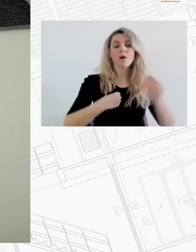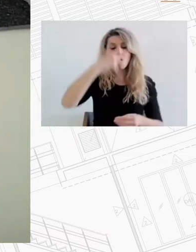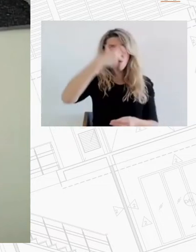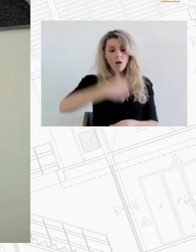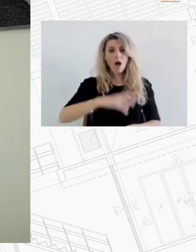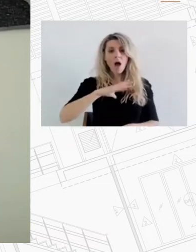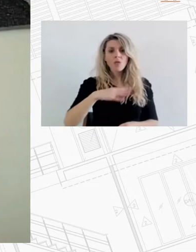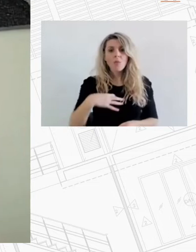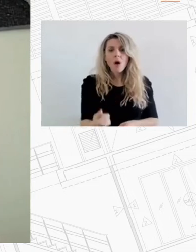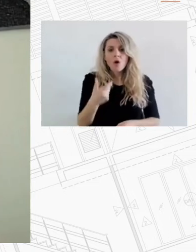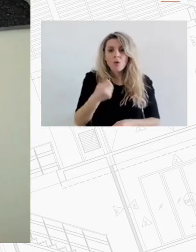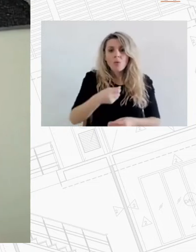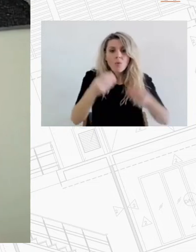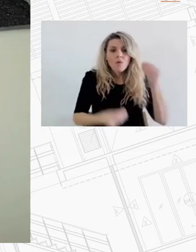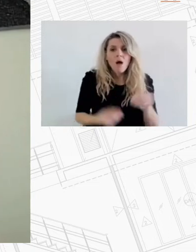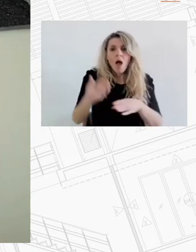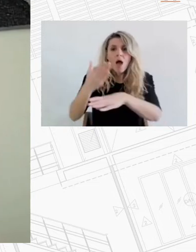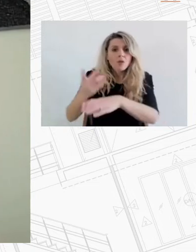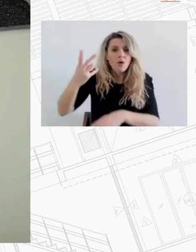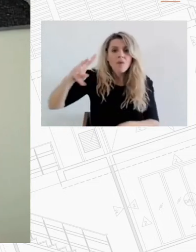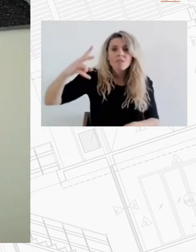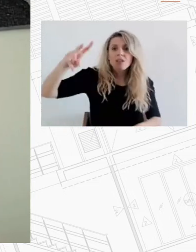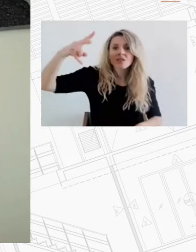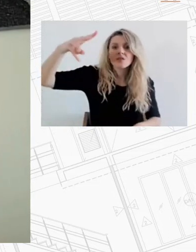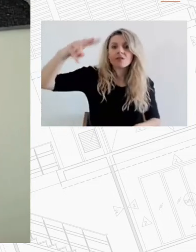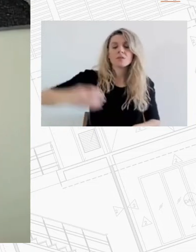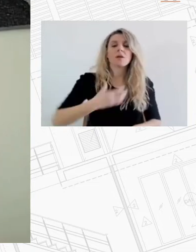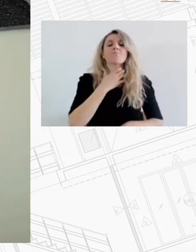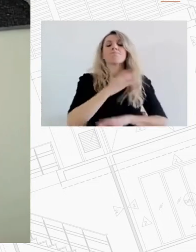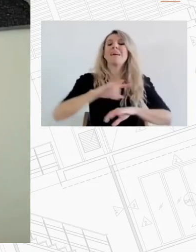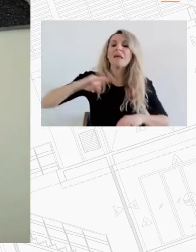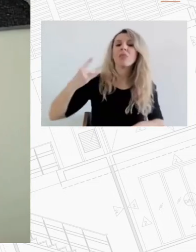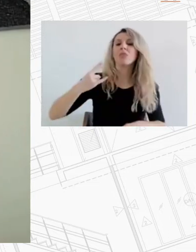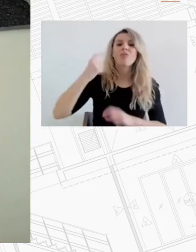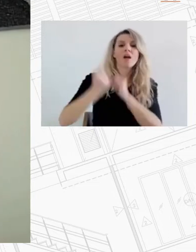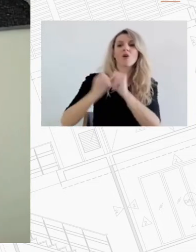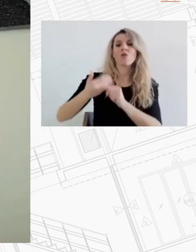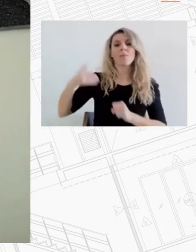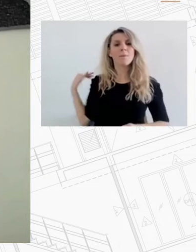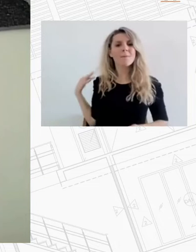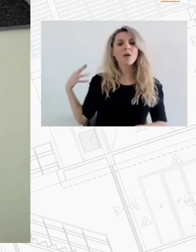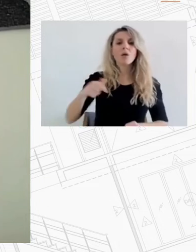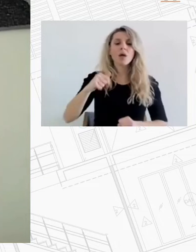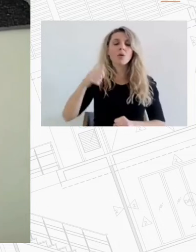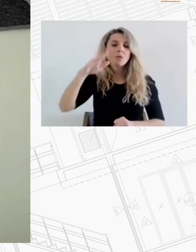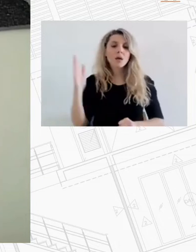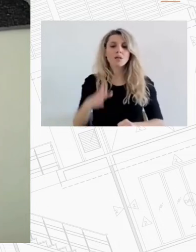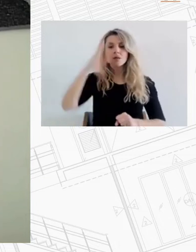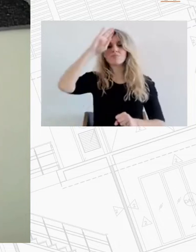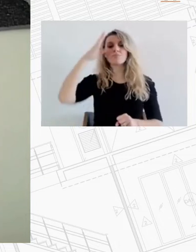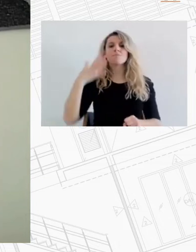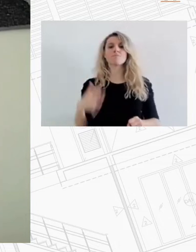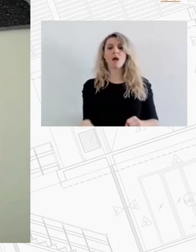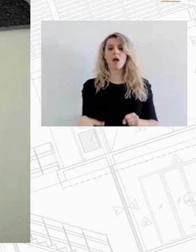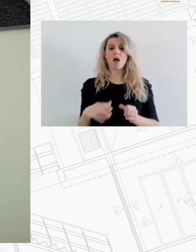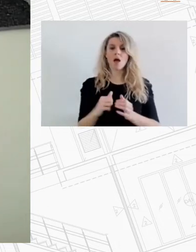από τις συνέπειες της οικονομικής κρίσης της τελευταίας δεκαετίας όπως αναδεικνύουν οι μελέτες που θα